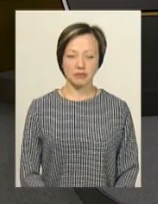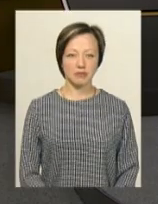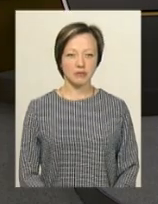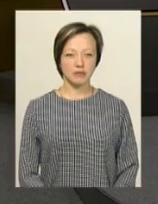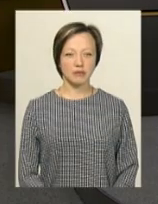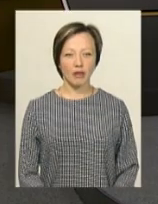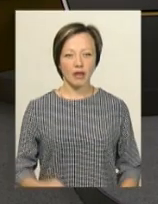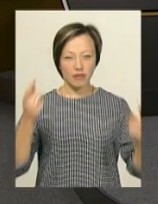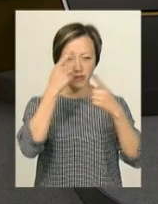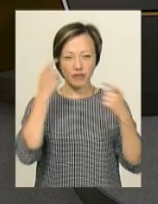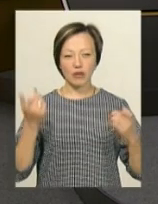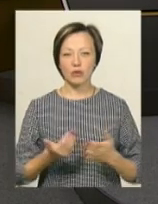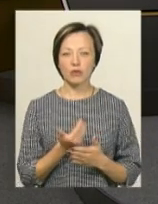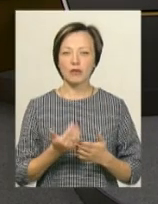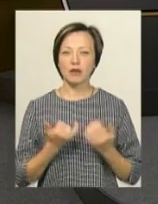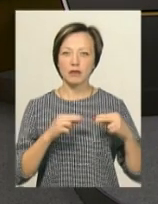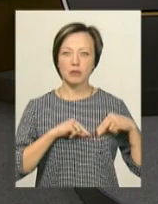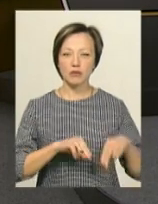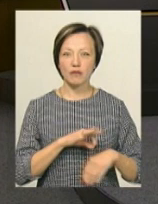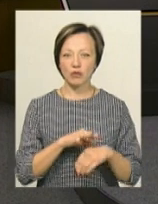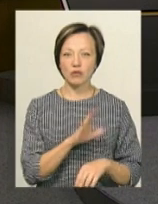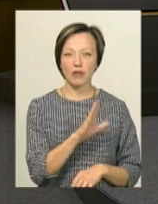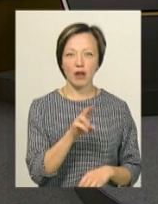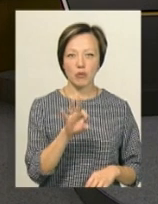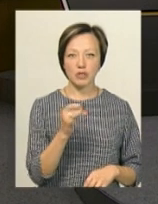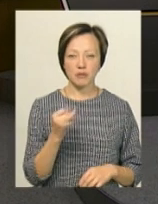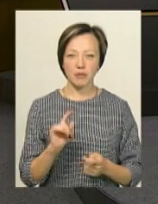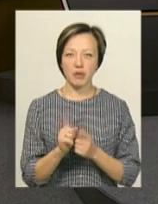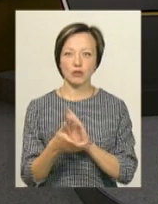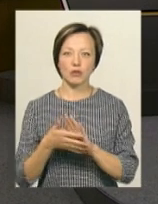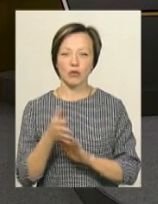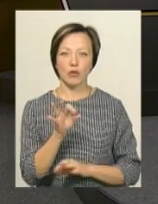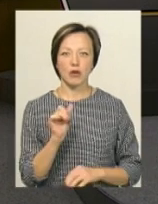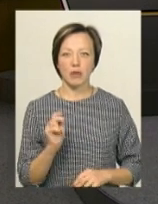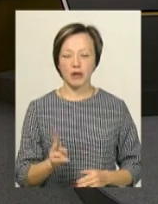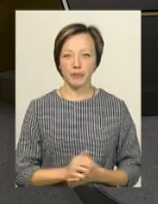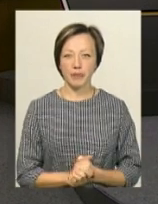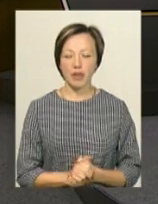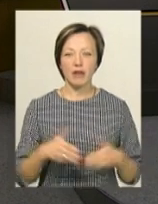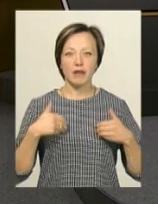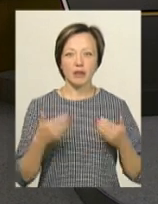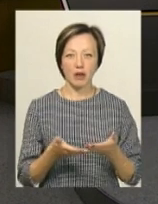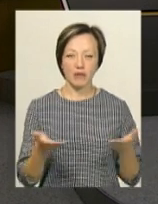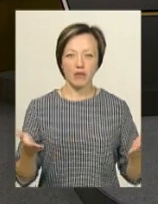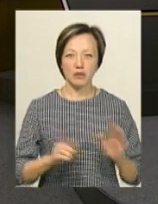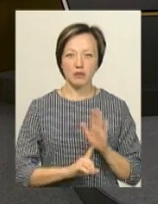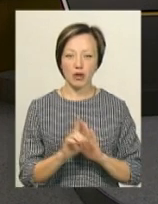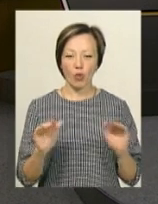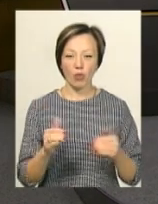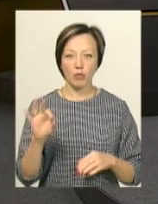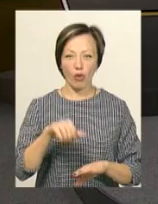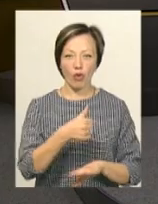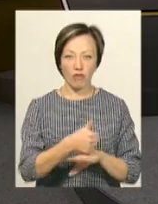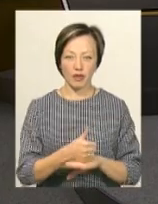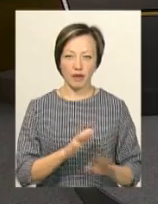В ефірі інформаційний випуск у студії Віталії Постемський переклад на жестову мову Ольга Рибак. Вітаємо вас. Спершу коротко